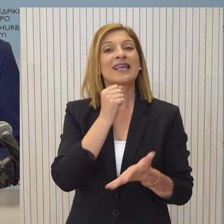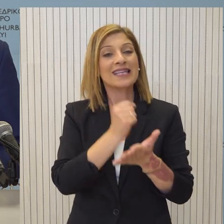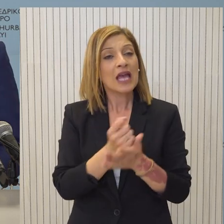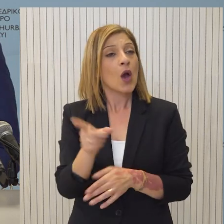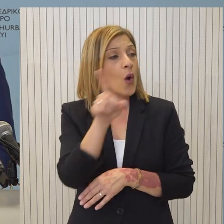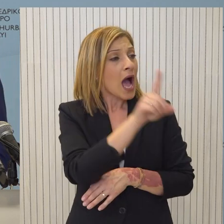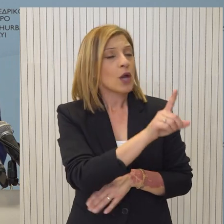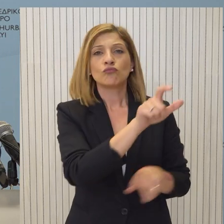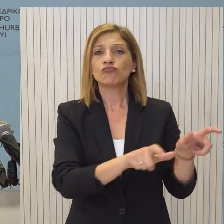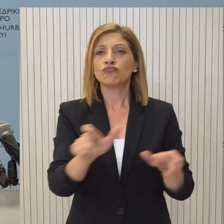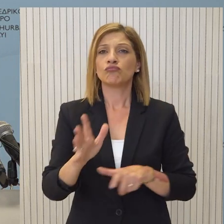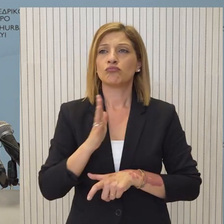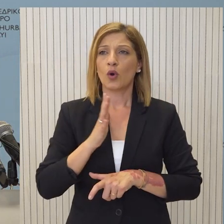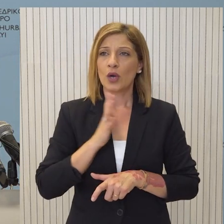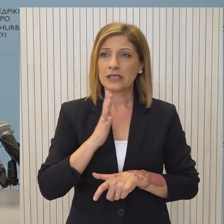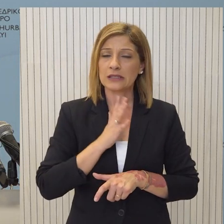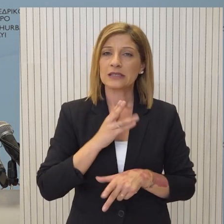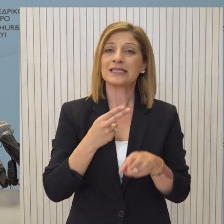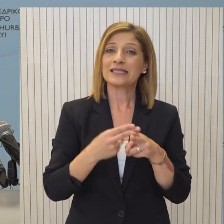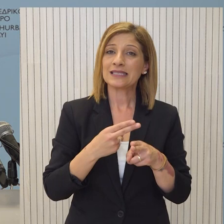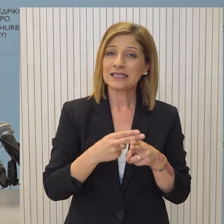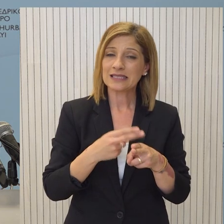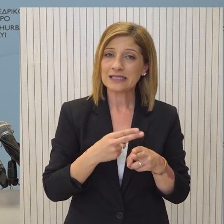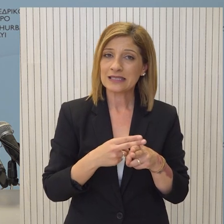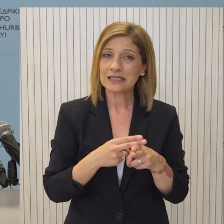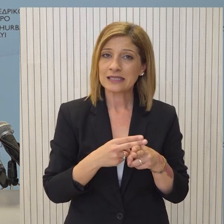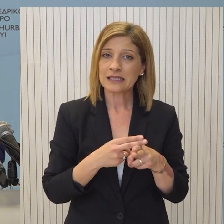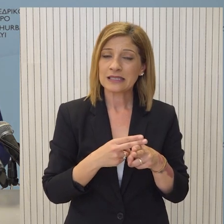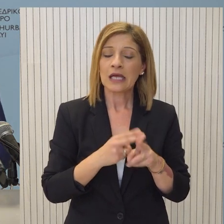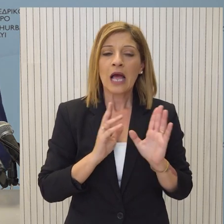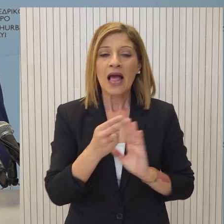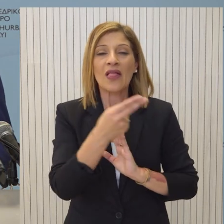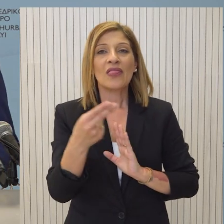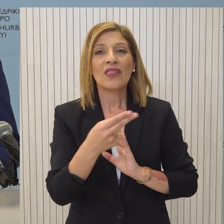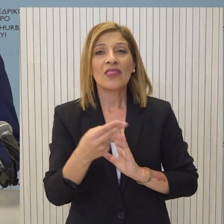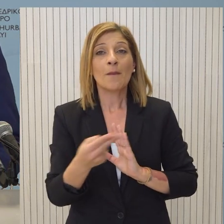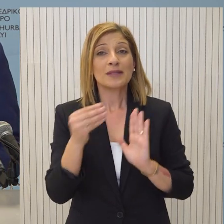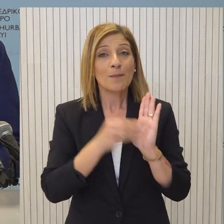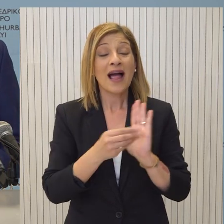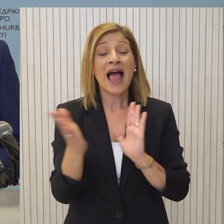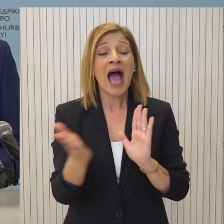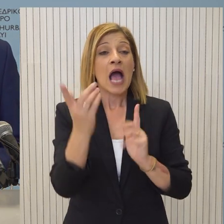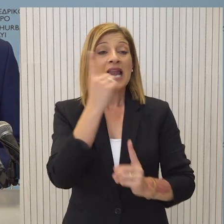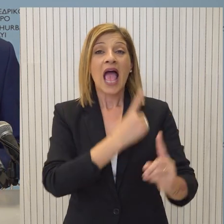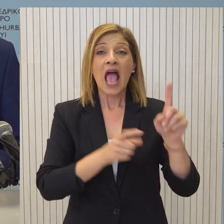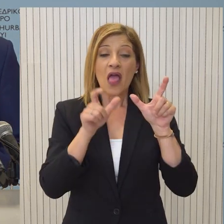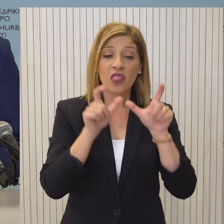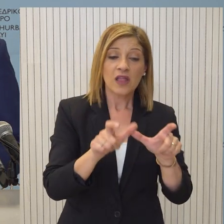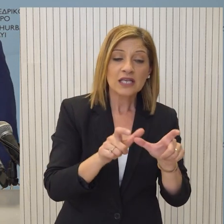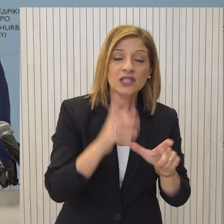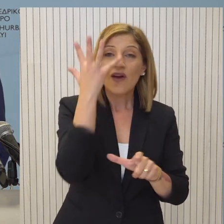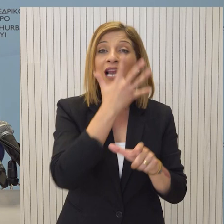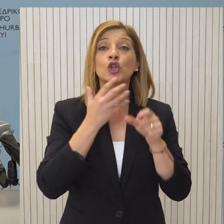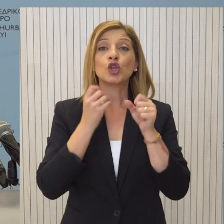οποιοςδήποτε πολίτης, είναι σε εξαιρετικές περιπτώσεις που άπτονται ζητημάτων επαναλαμβάνουν εθνικής ασφάλειας και τρομοκρατίας